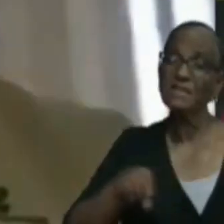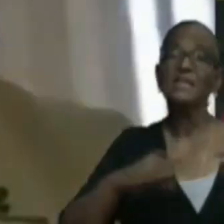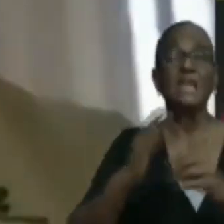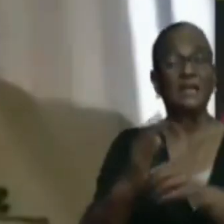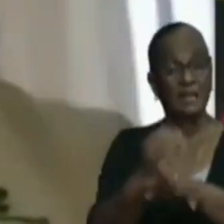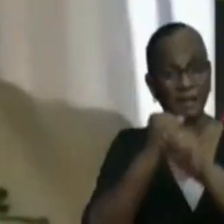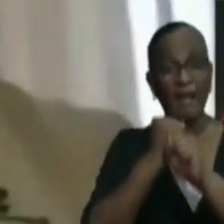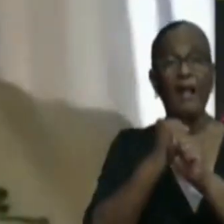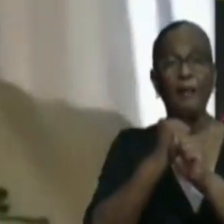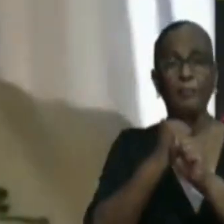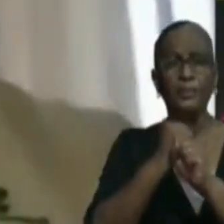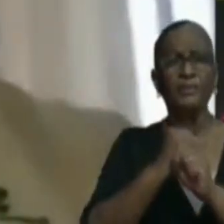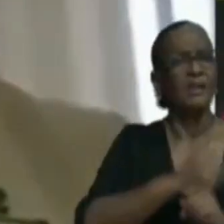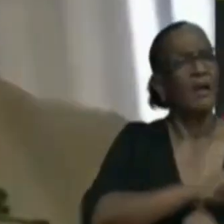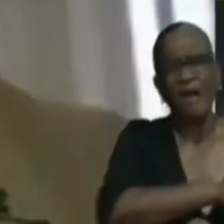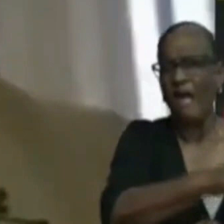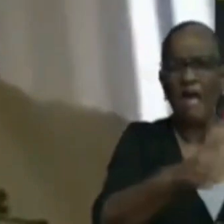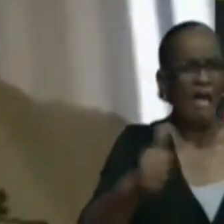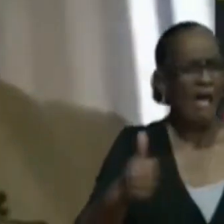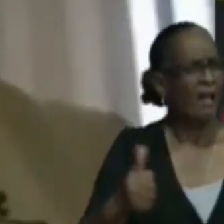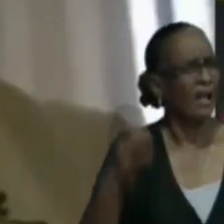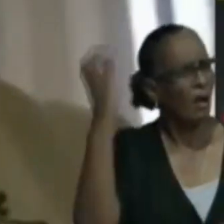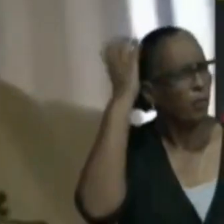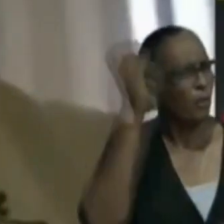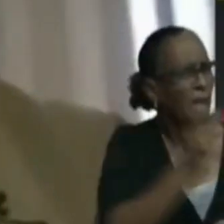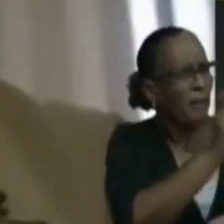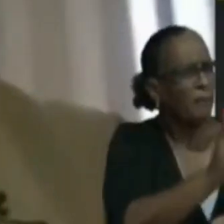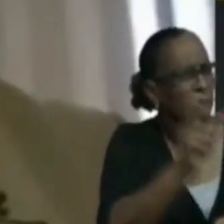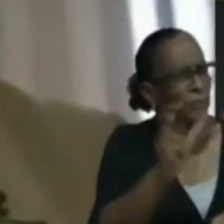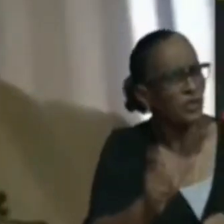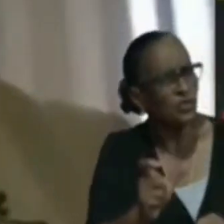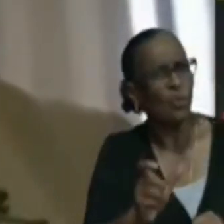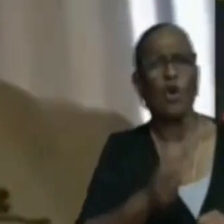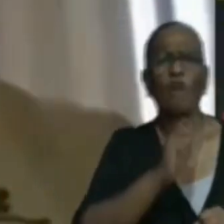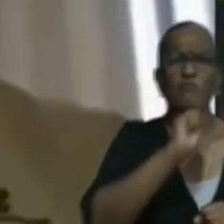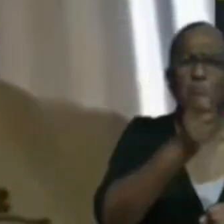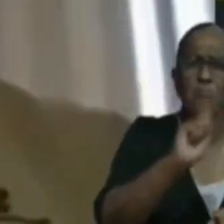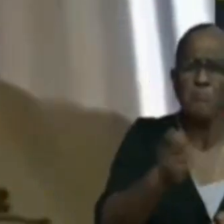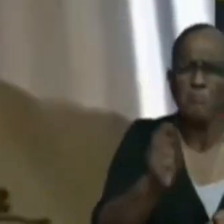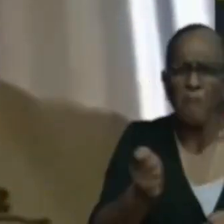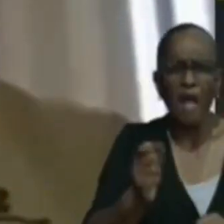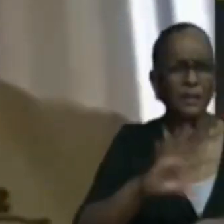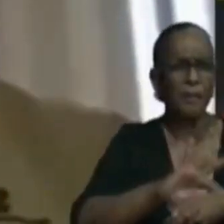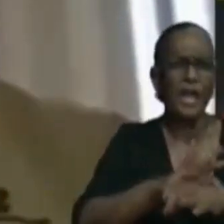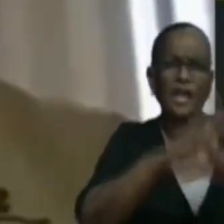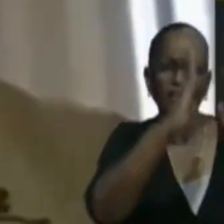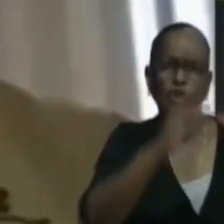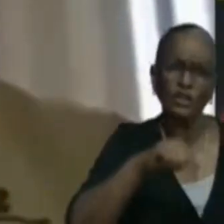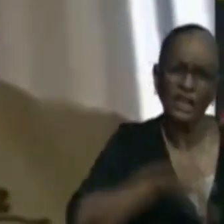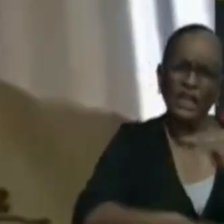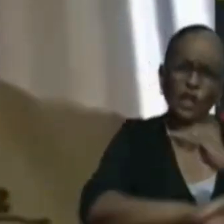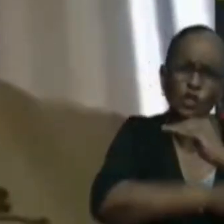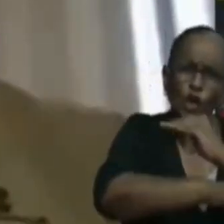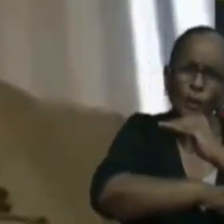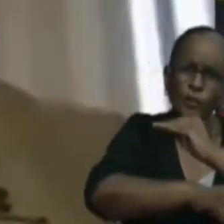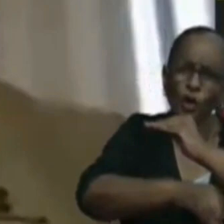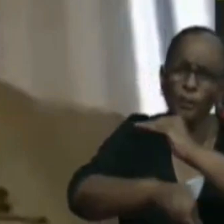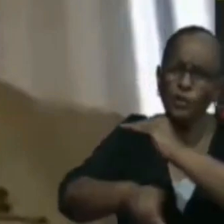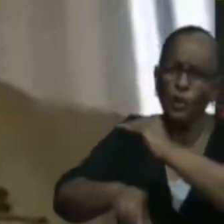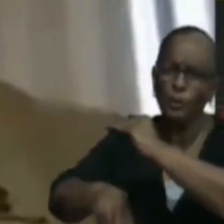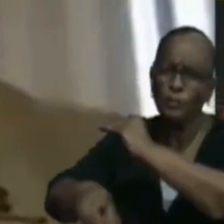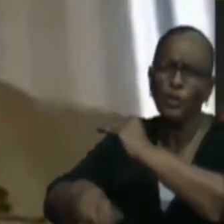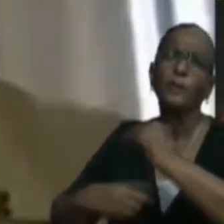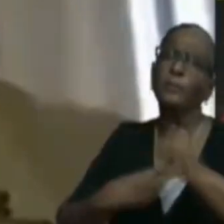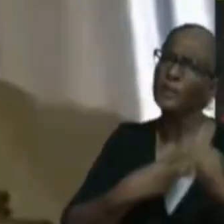om elke suspecte geval, elke melding op onze publieken, maar ook in de dorpen, aan te geven,